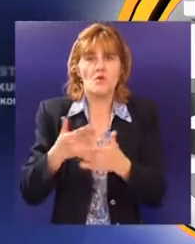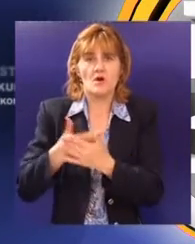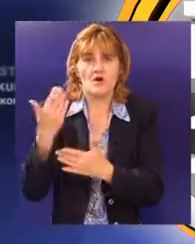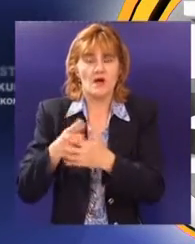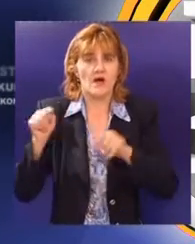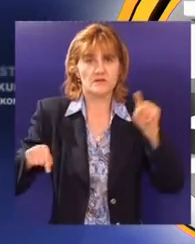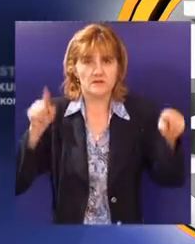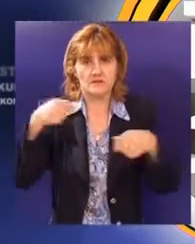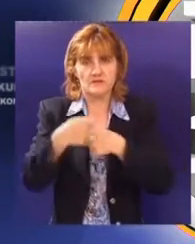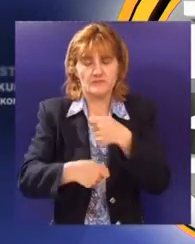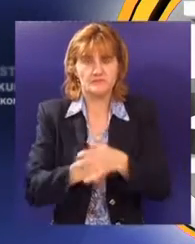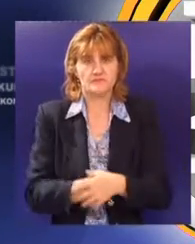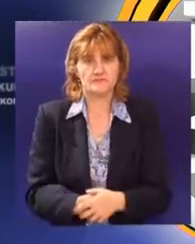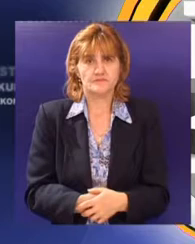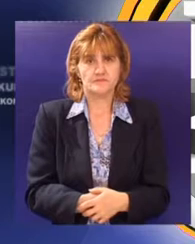nego i u zemlji.